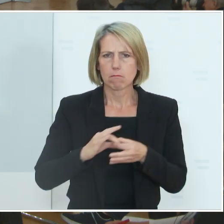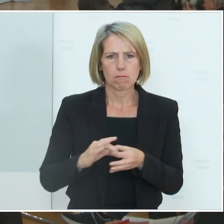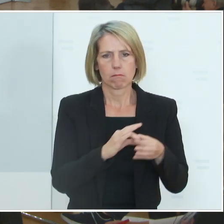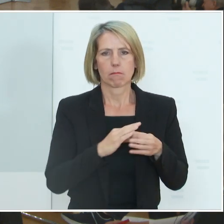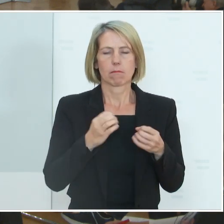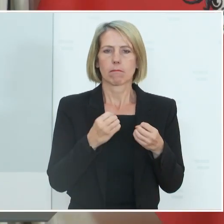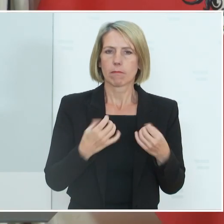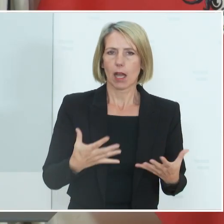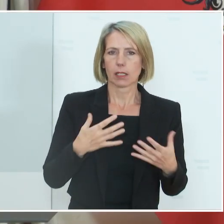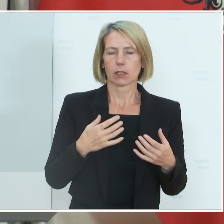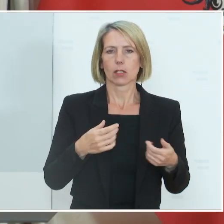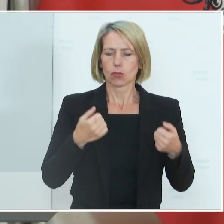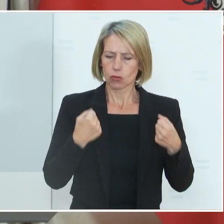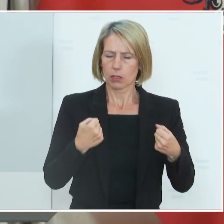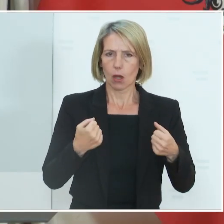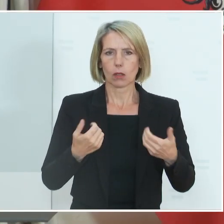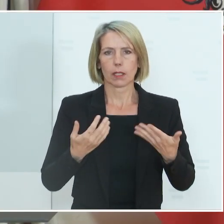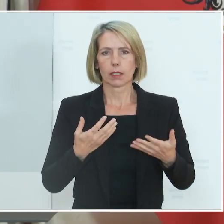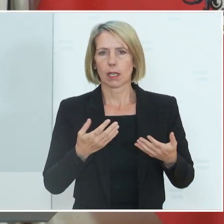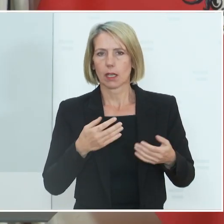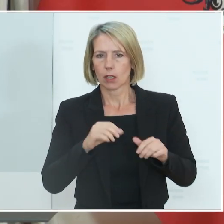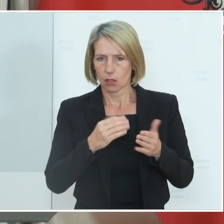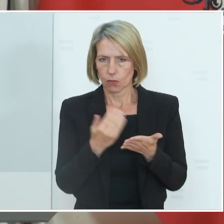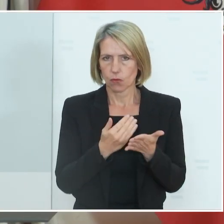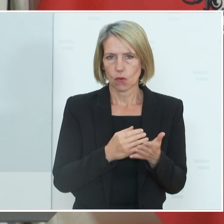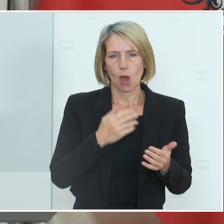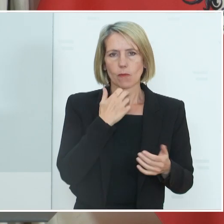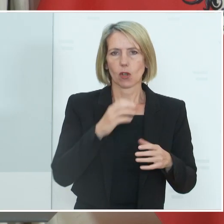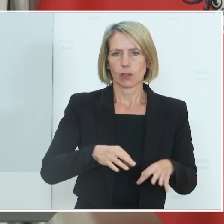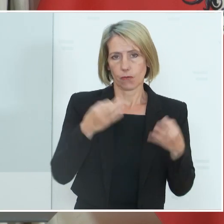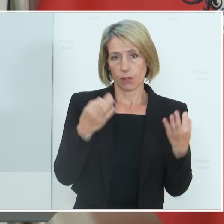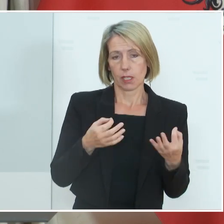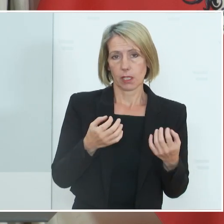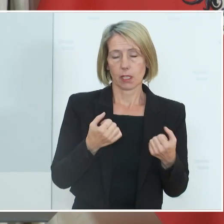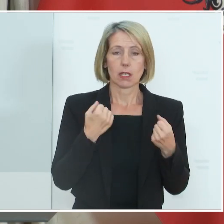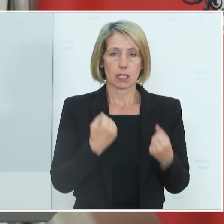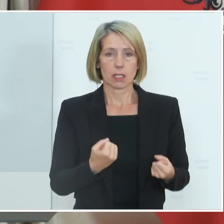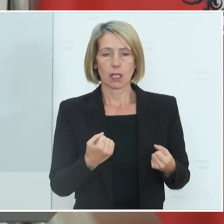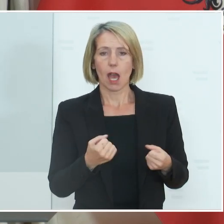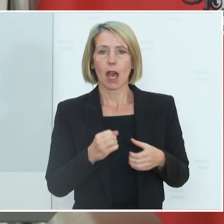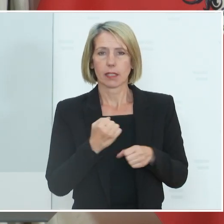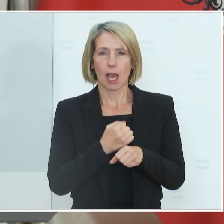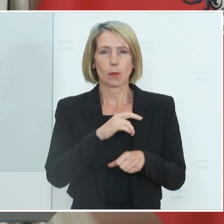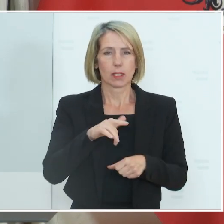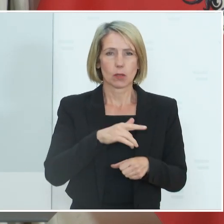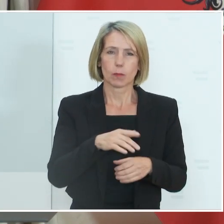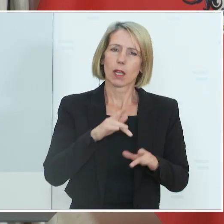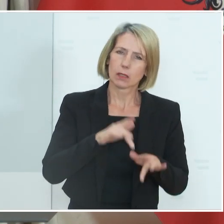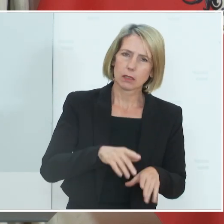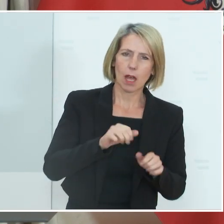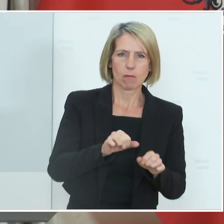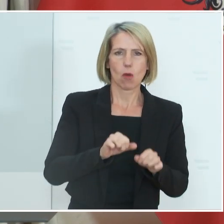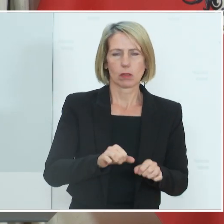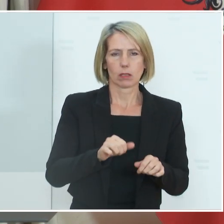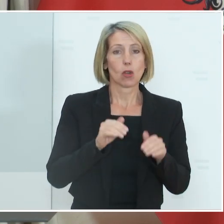haben, die vor allem sicherstellt, dass Sicherheit am Arbeitsplatz gewährleistet ist. Der Schutz der